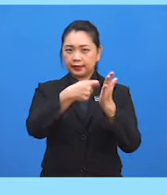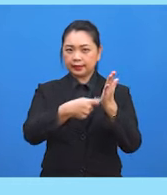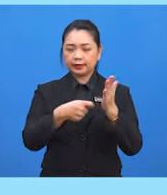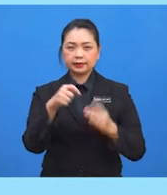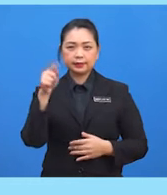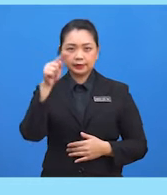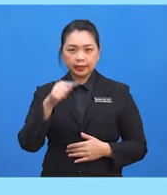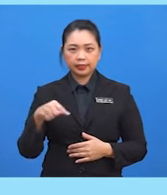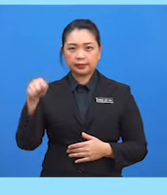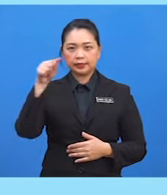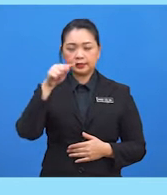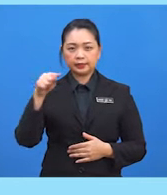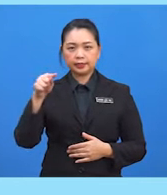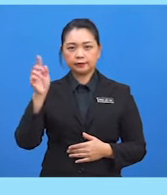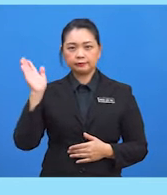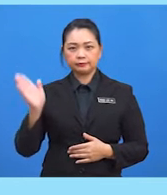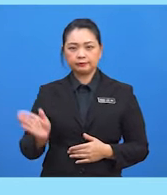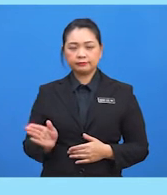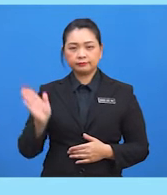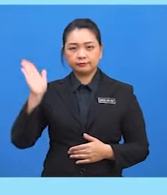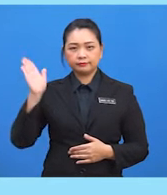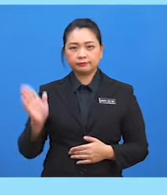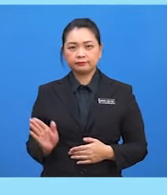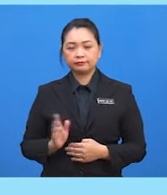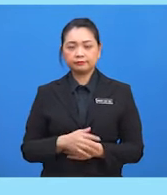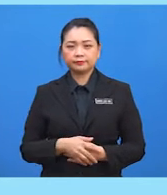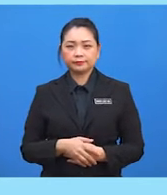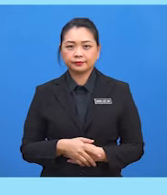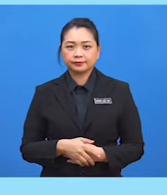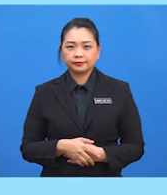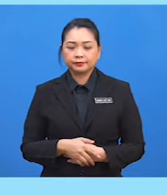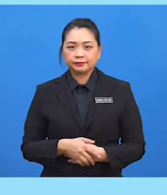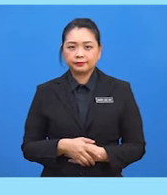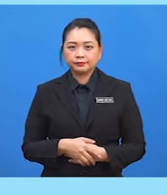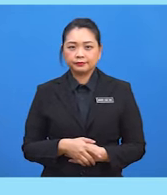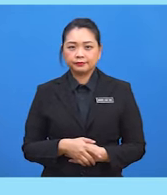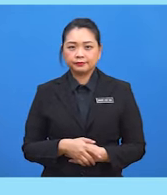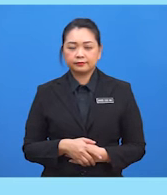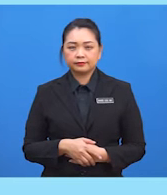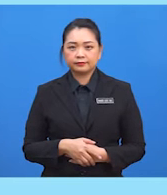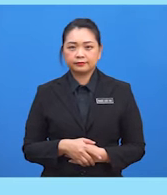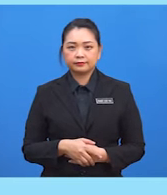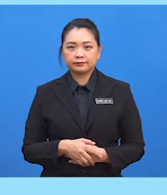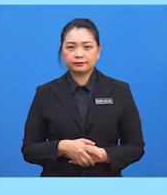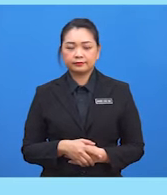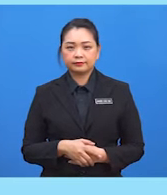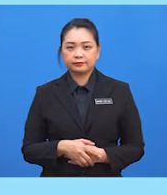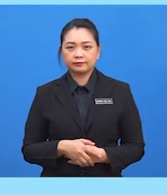kosinus sudut teta sama dengan sifar perpuluhan 6631.